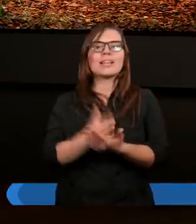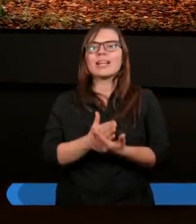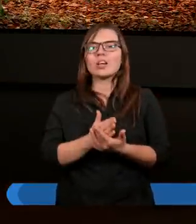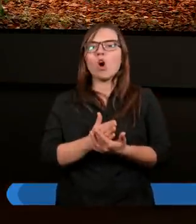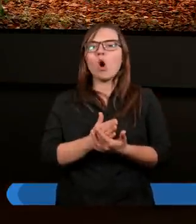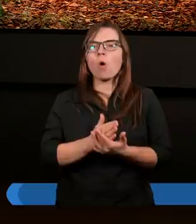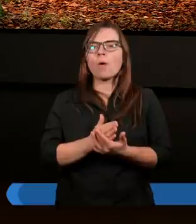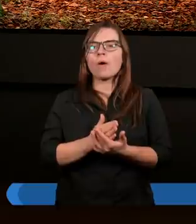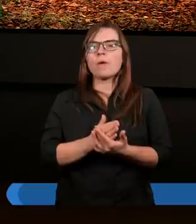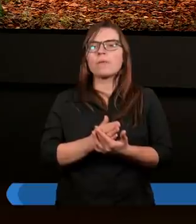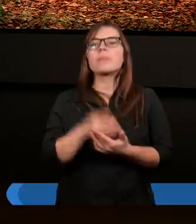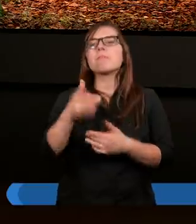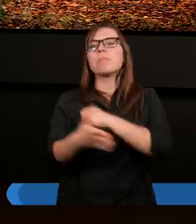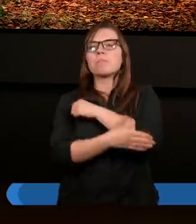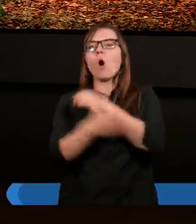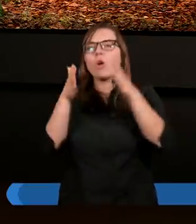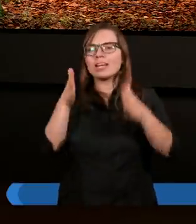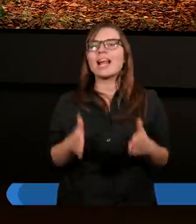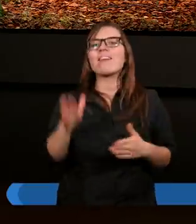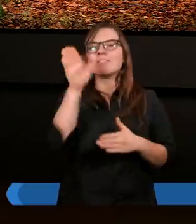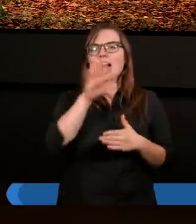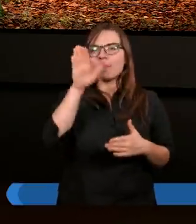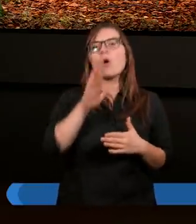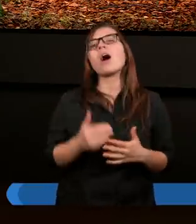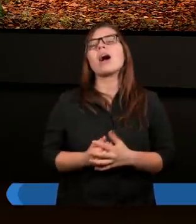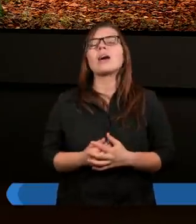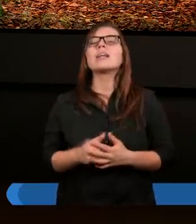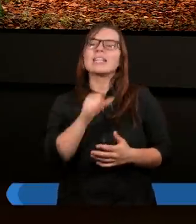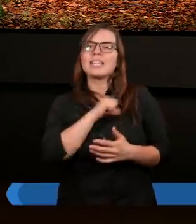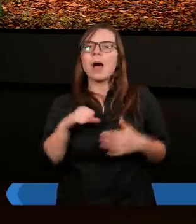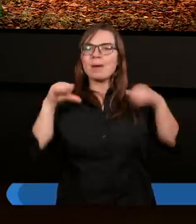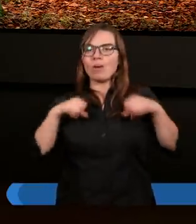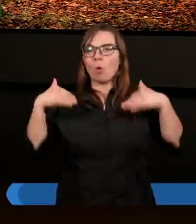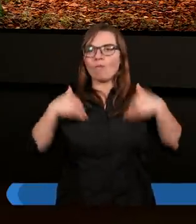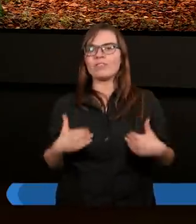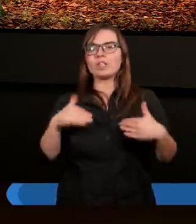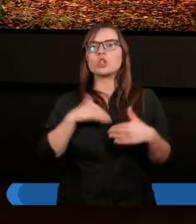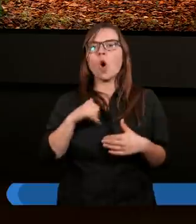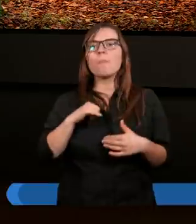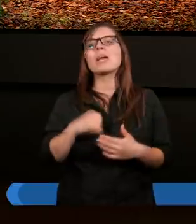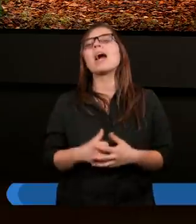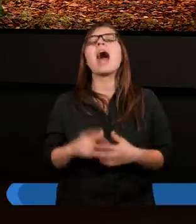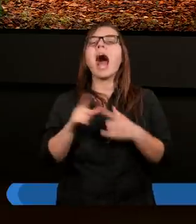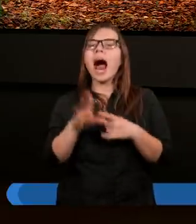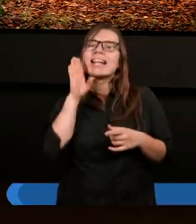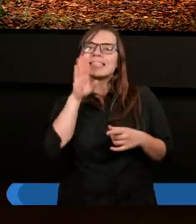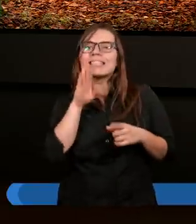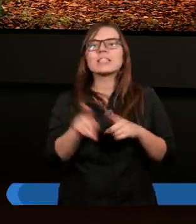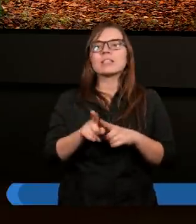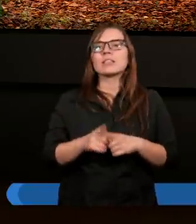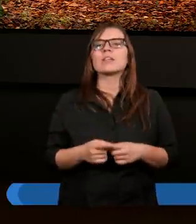postawa Boga samego w sobie, ale również